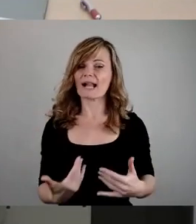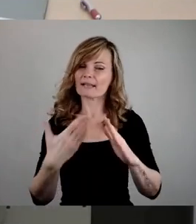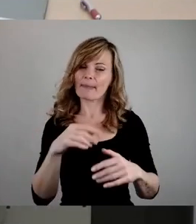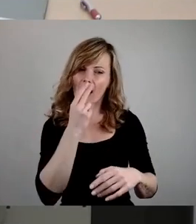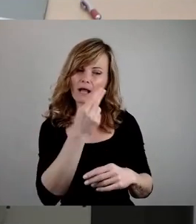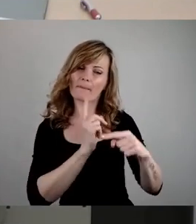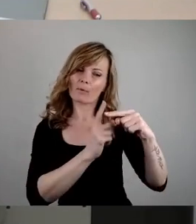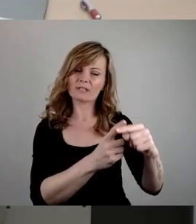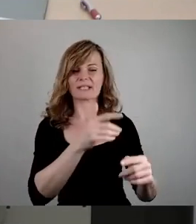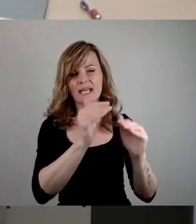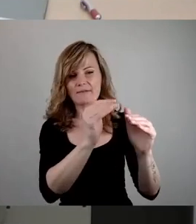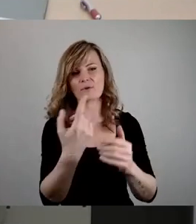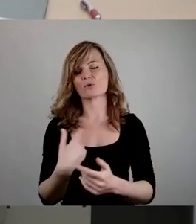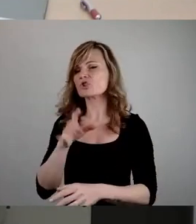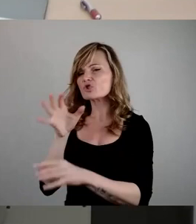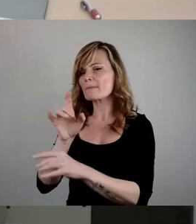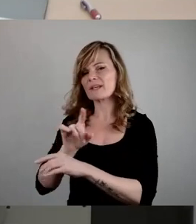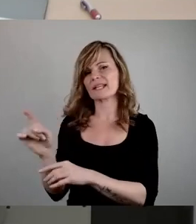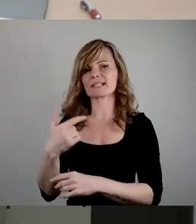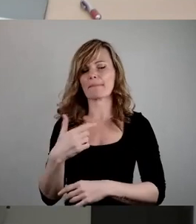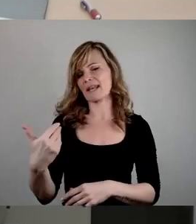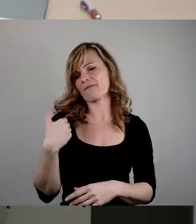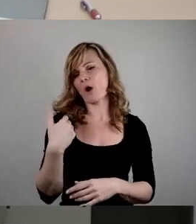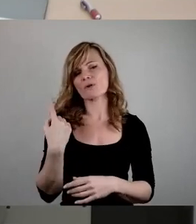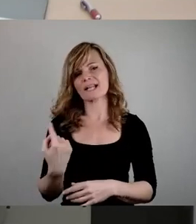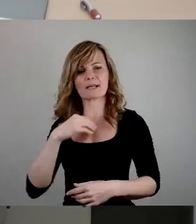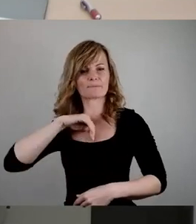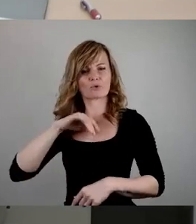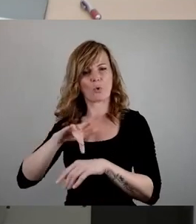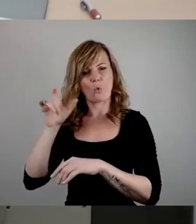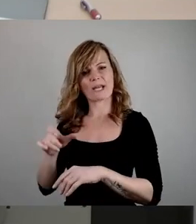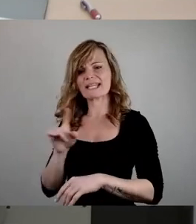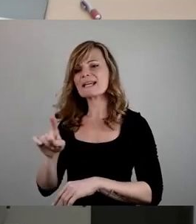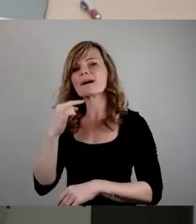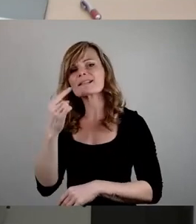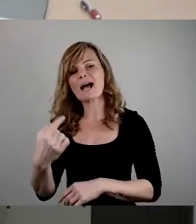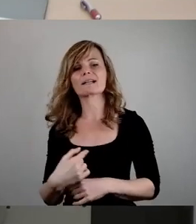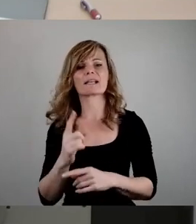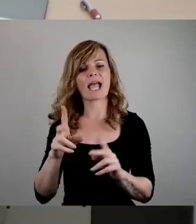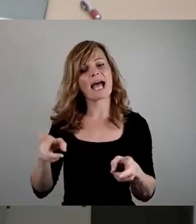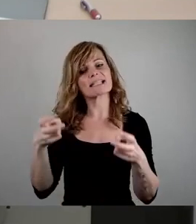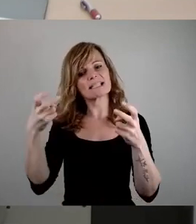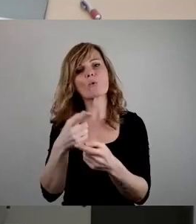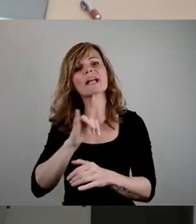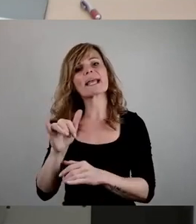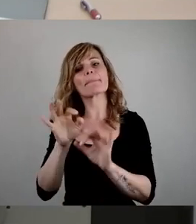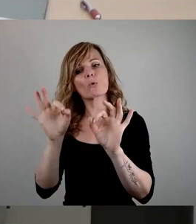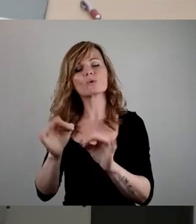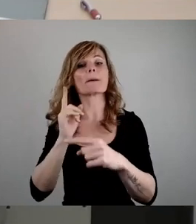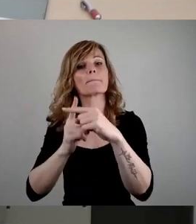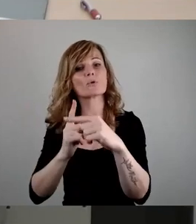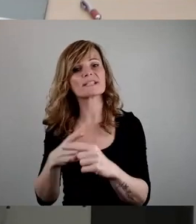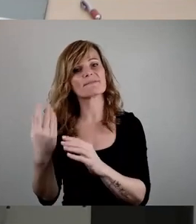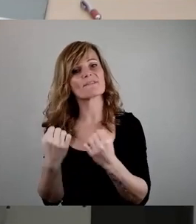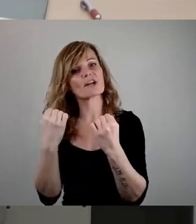und schimpfen wir nicht so sehr auf alles. Meine Frau, die Psychologin ist, die sagt immer, es ist in der Erziehung immer gut, die positive Verstärkung